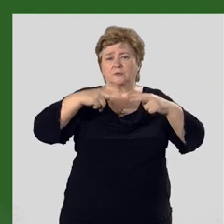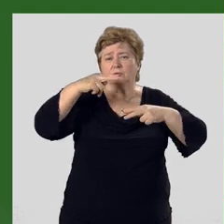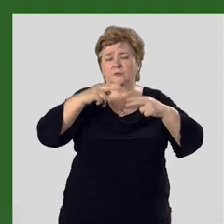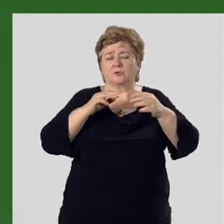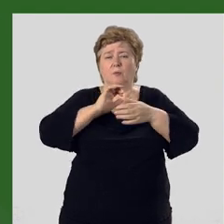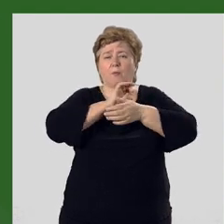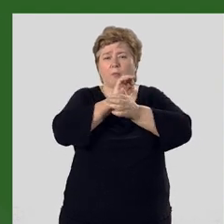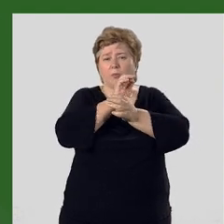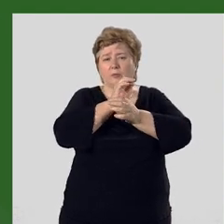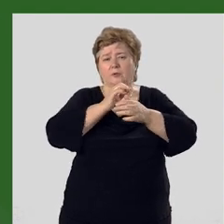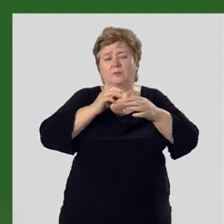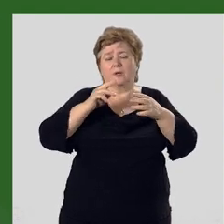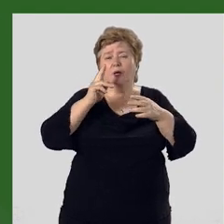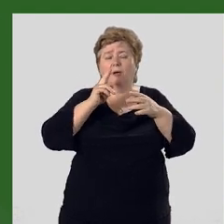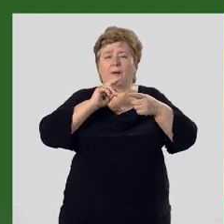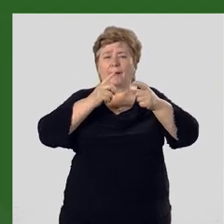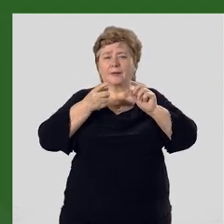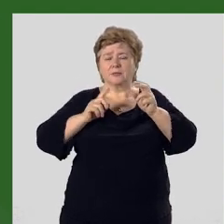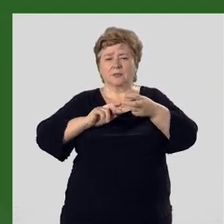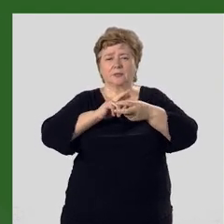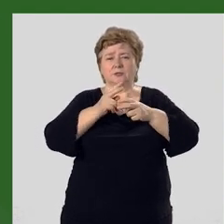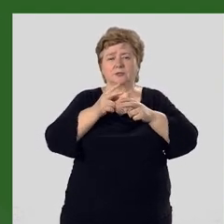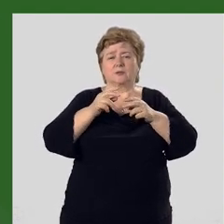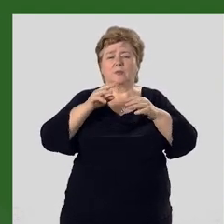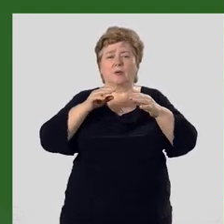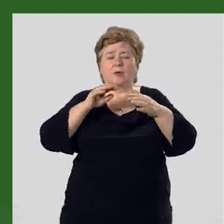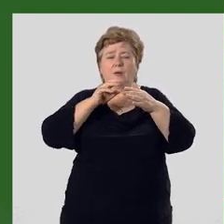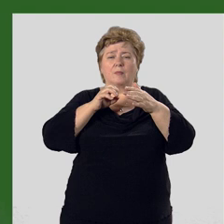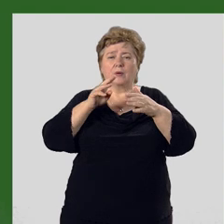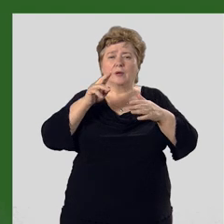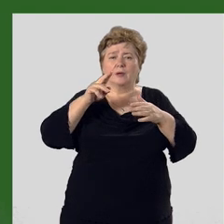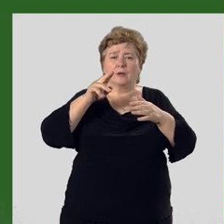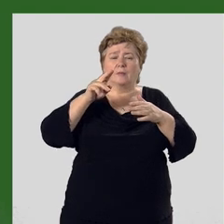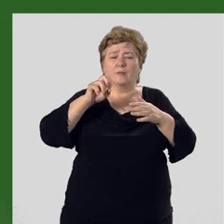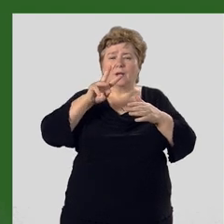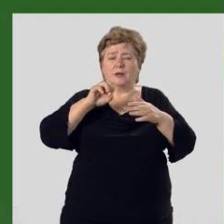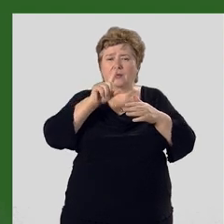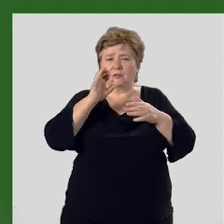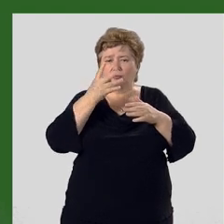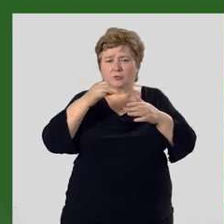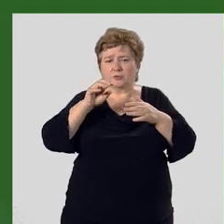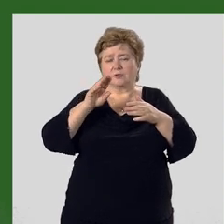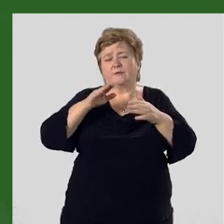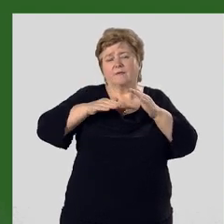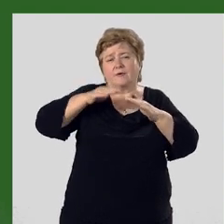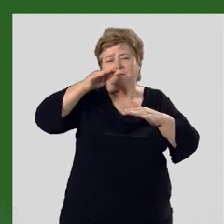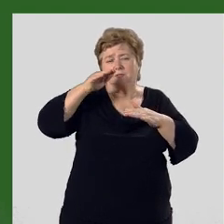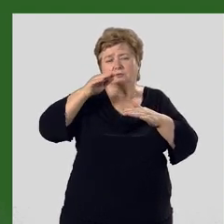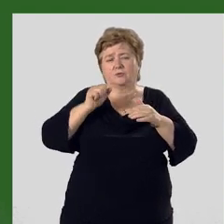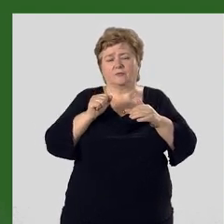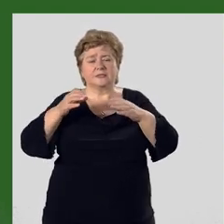плотными кристаллическими породами протерозойского и палеозойского возрастов.